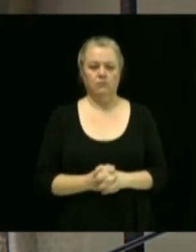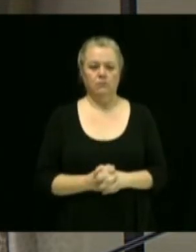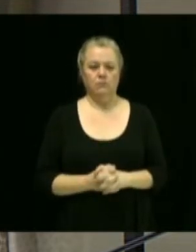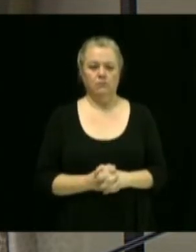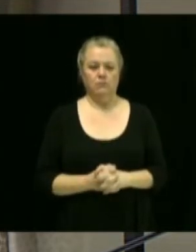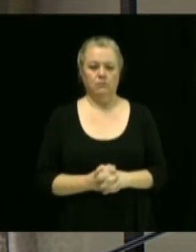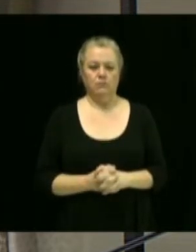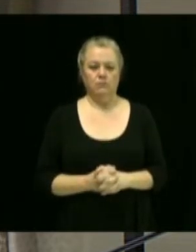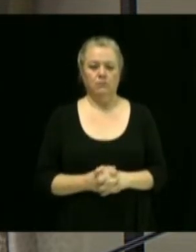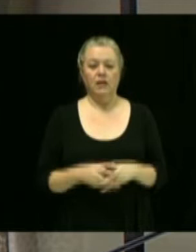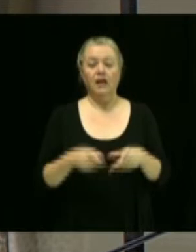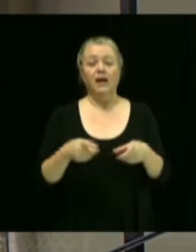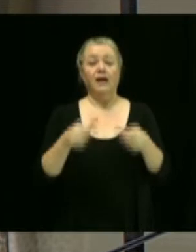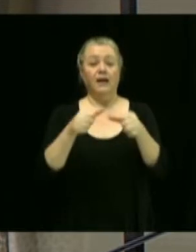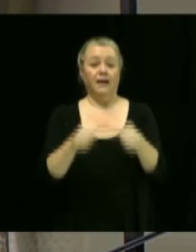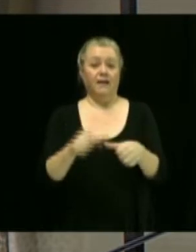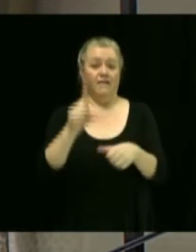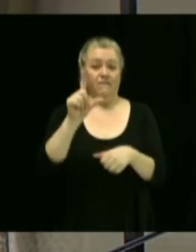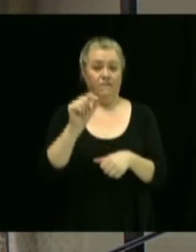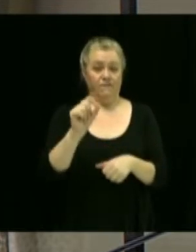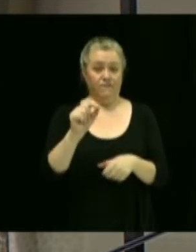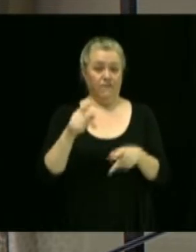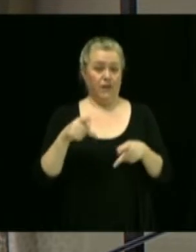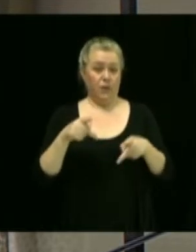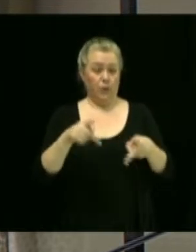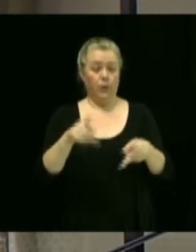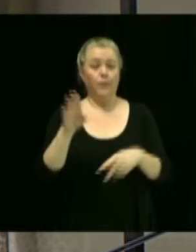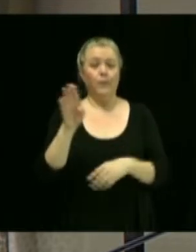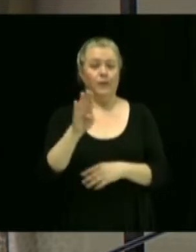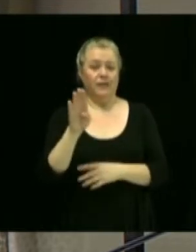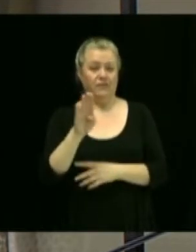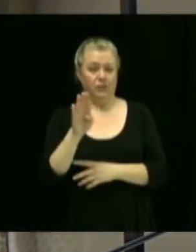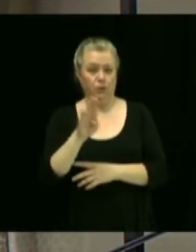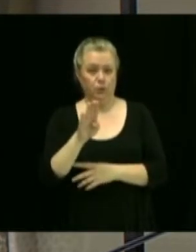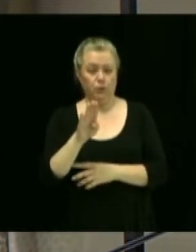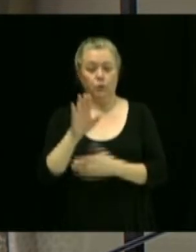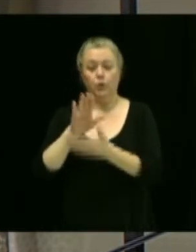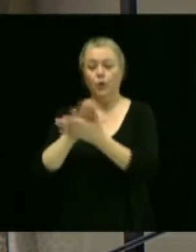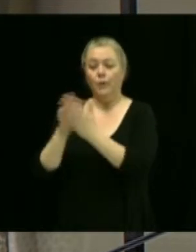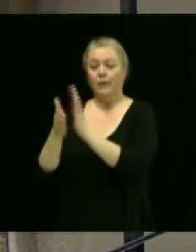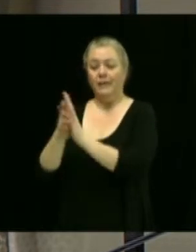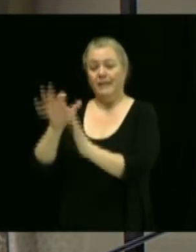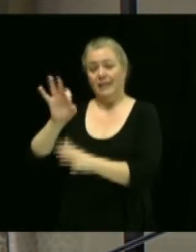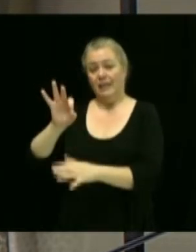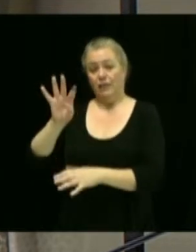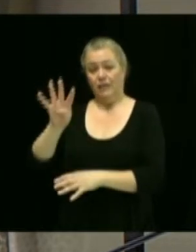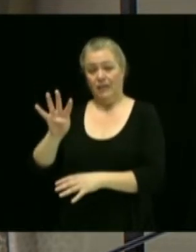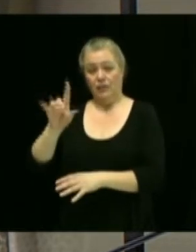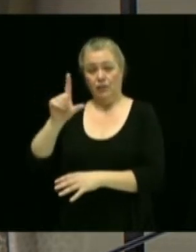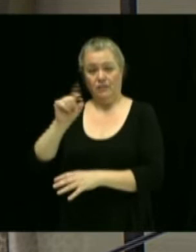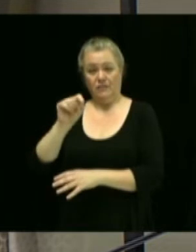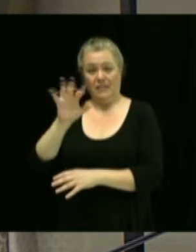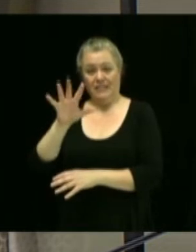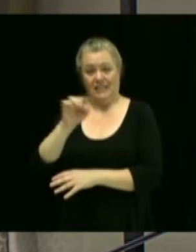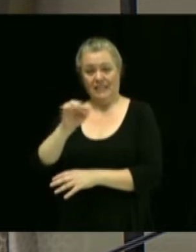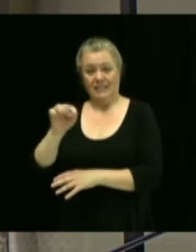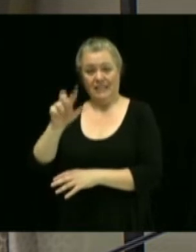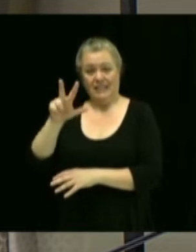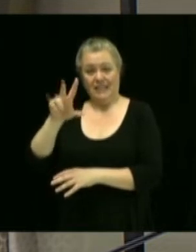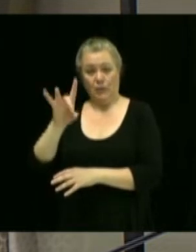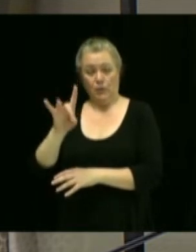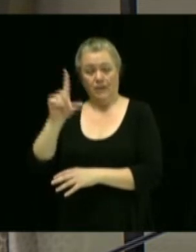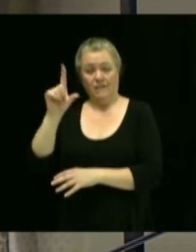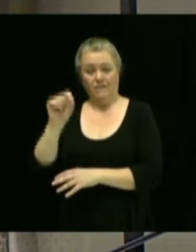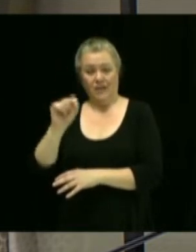'immeuble de la Bonaventure, demande formulée par la compagnie 9425-3820